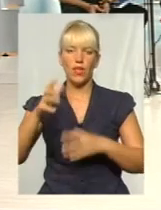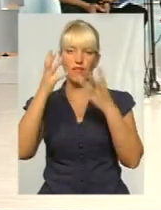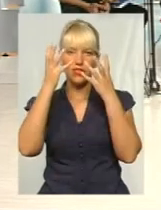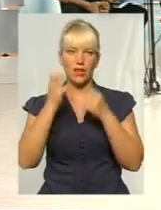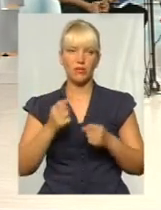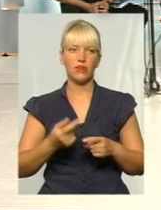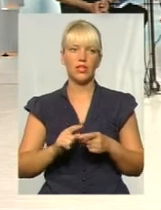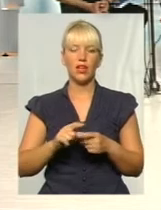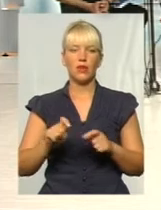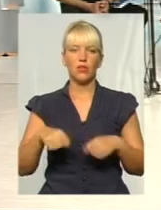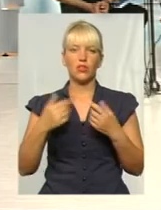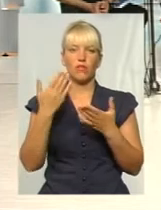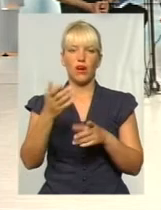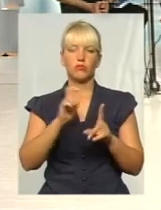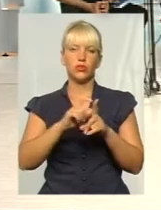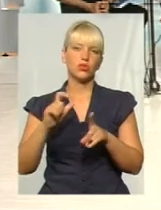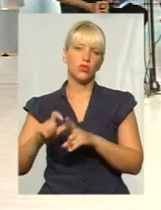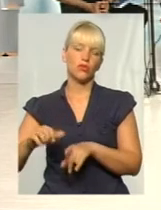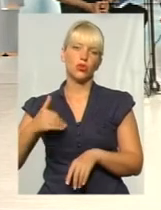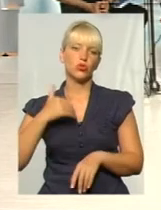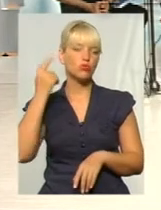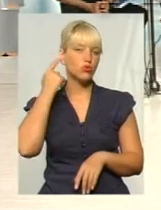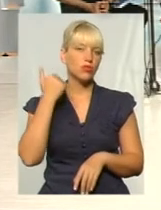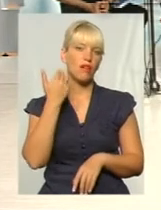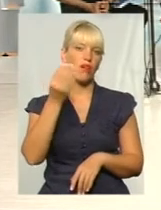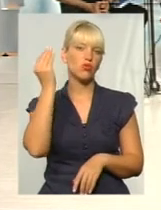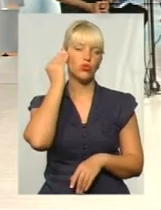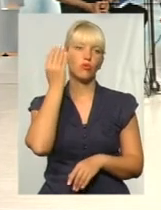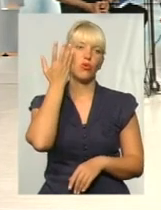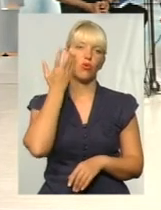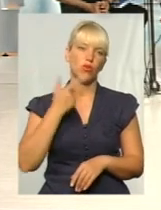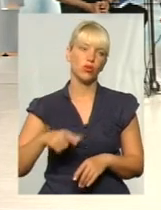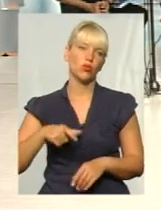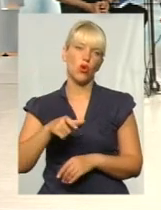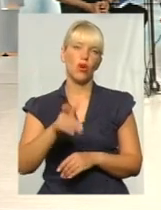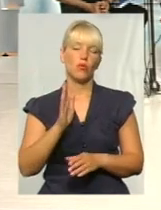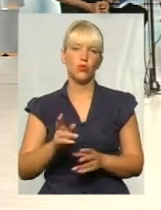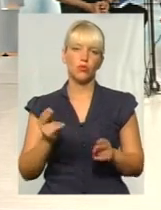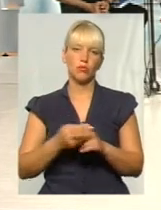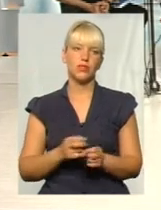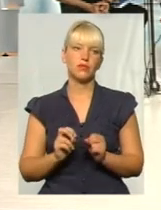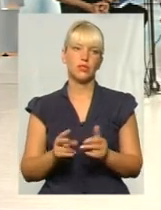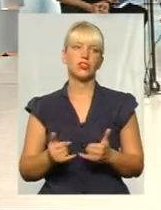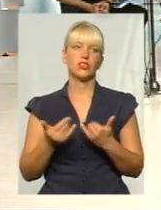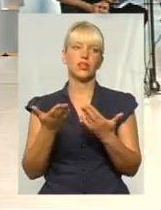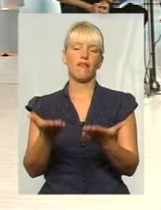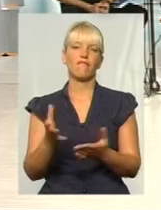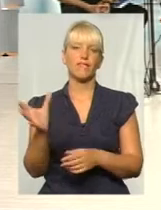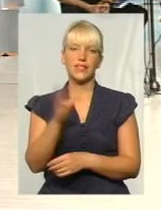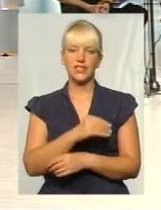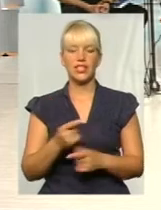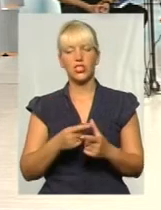Я зараз даю слово вам. Також хотілося б почути, на вашу думку, коли ж все ж таки дороги будуть безпечні для всіх. Чи однією